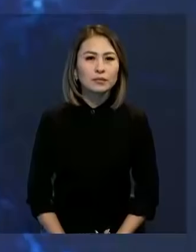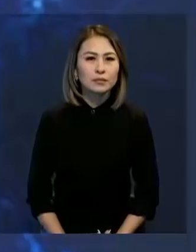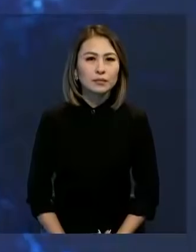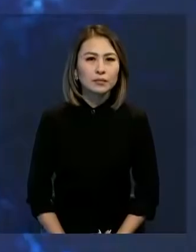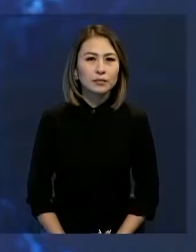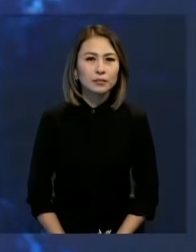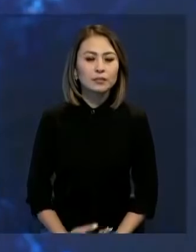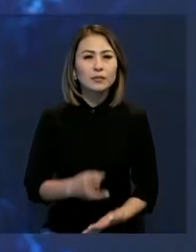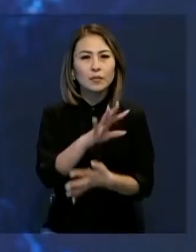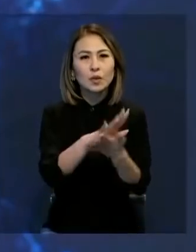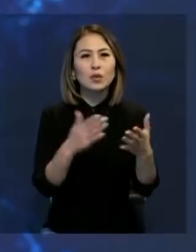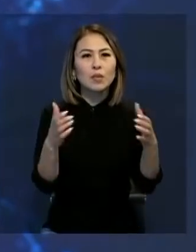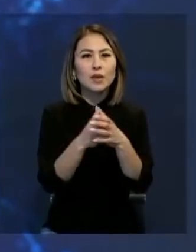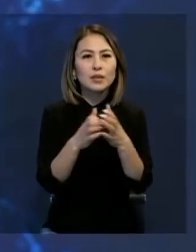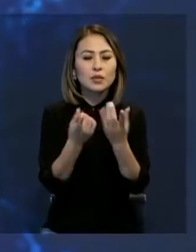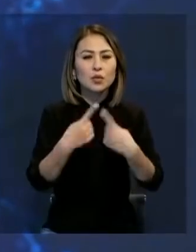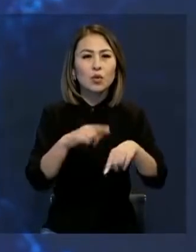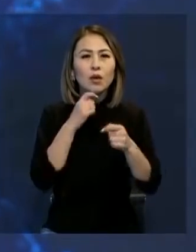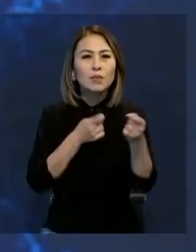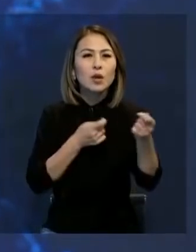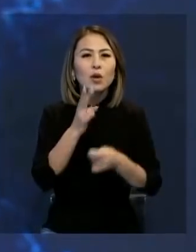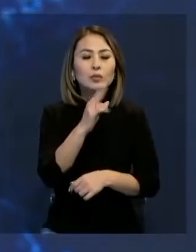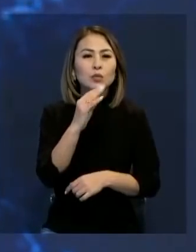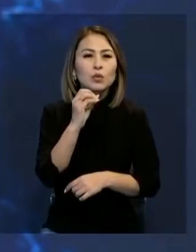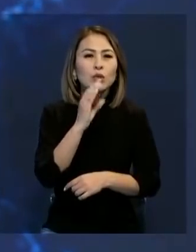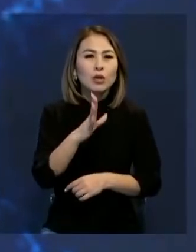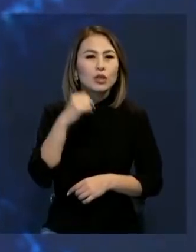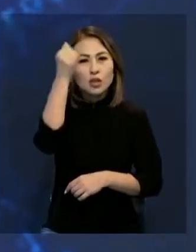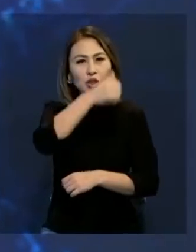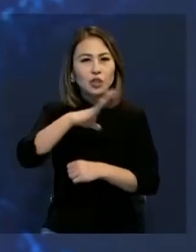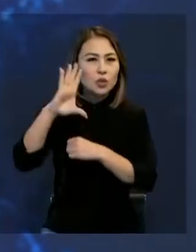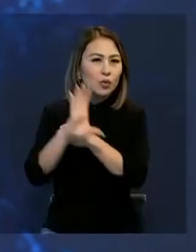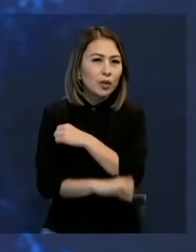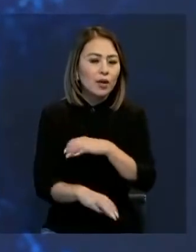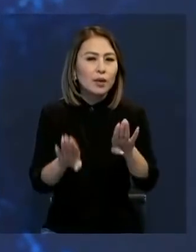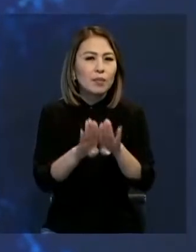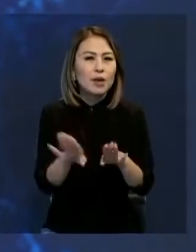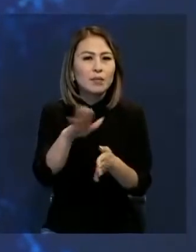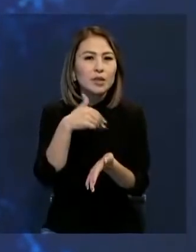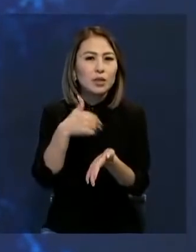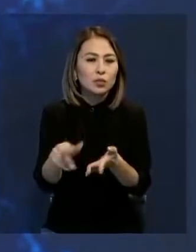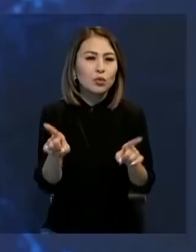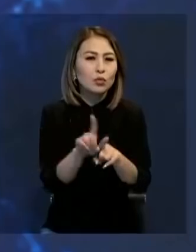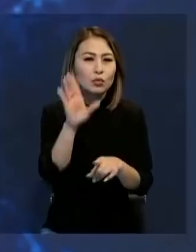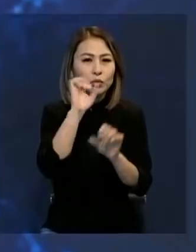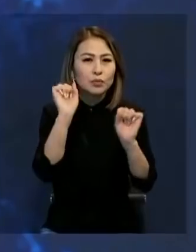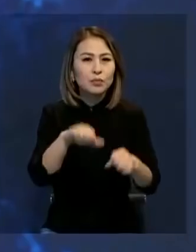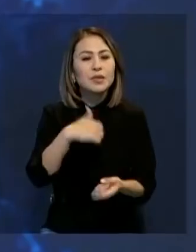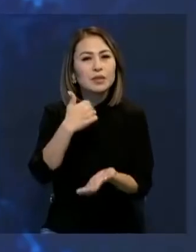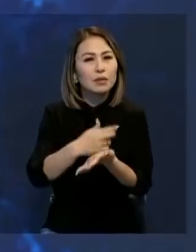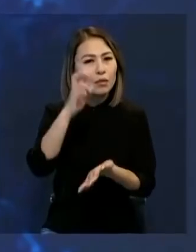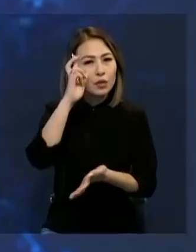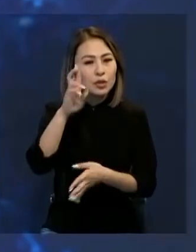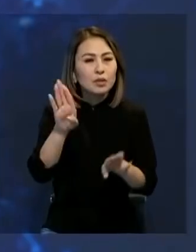Жыл ғастырай ғалосы Нұротан партиясы тұрағалығынан Қасым Жомар Токаев жыл соңына ғарай бастартуыда мүмкін.